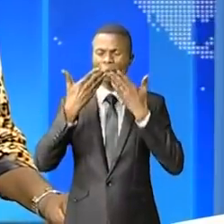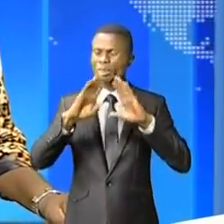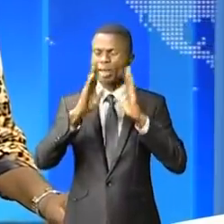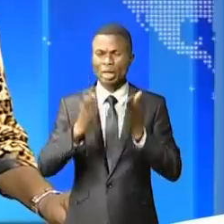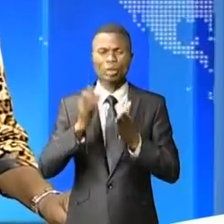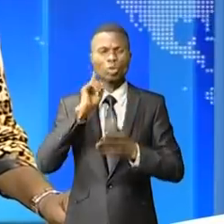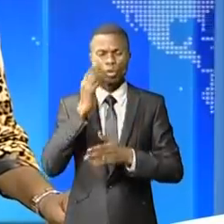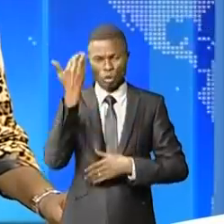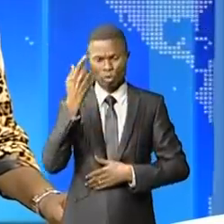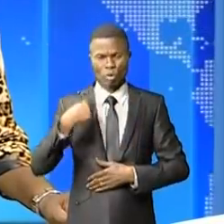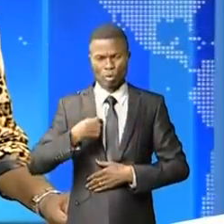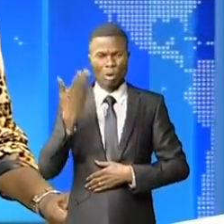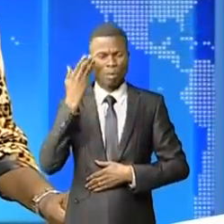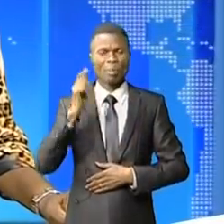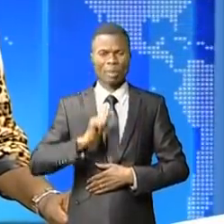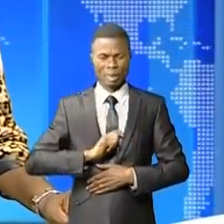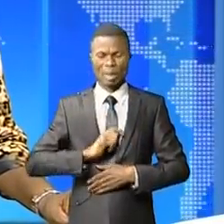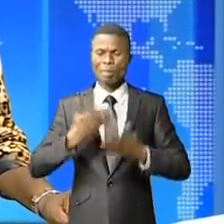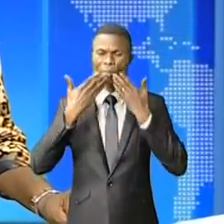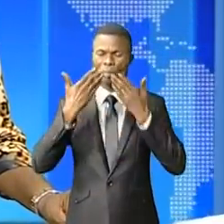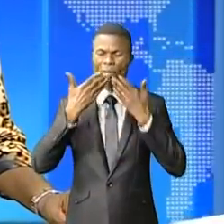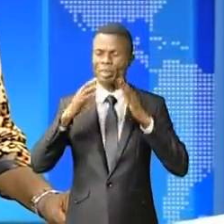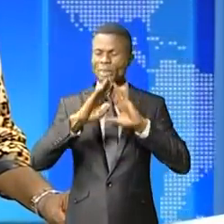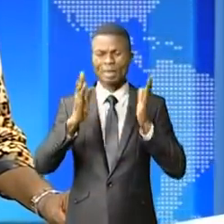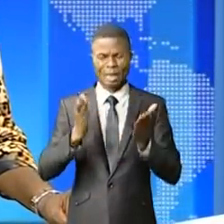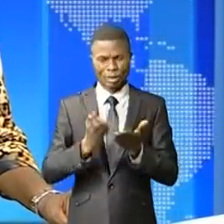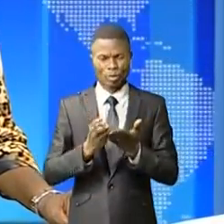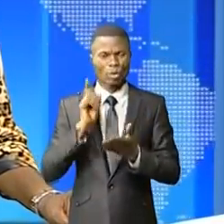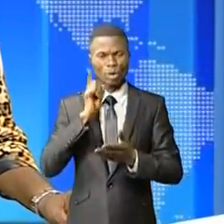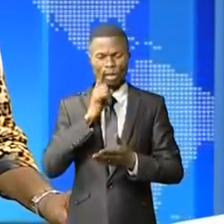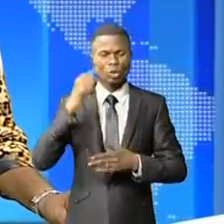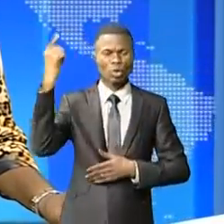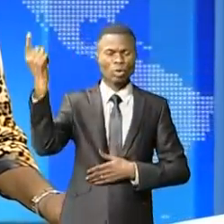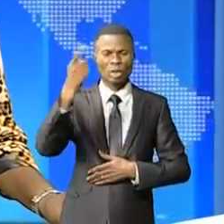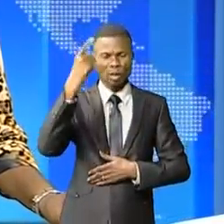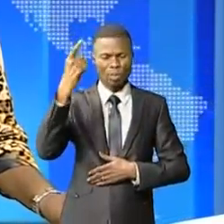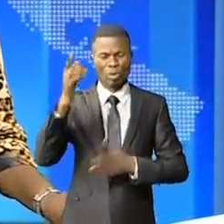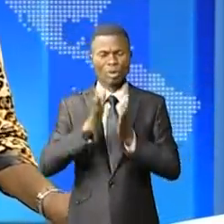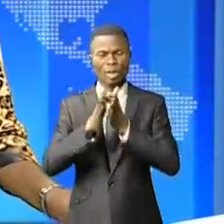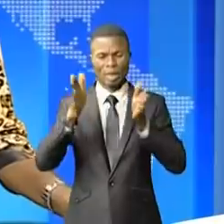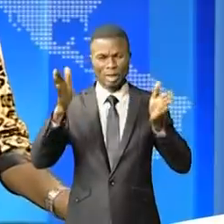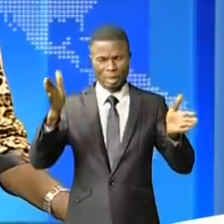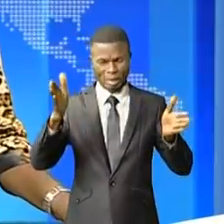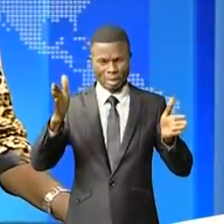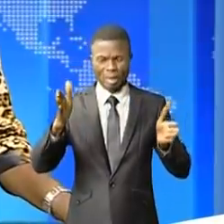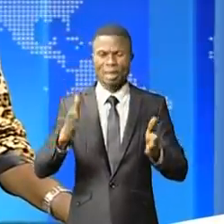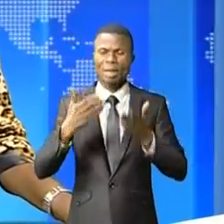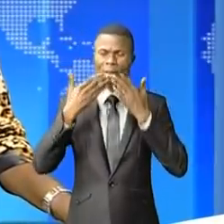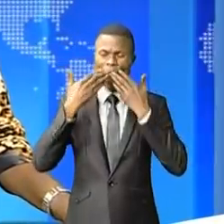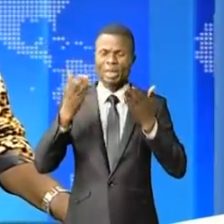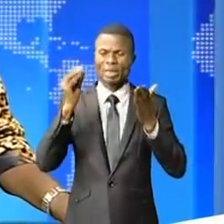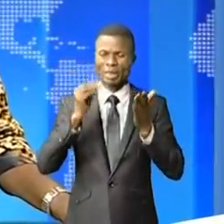réalisé ce journal. Nous vous disons merci de nous avoir suivis dans ce journal écrit par Keren